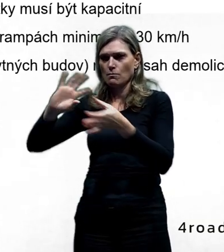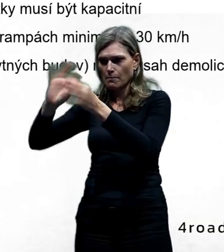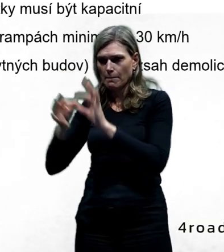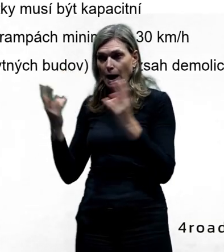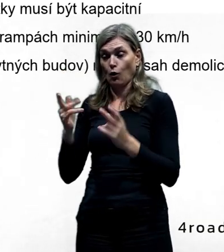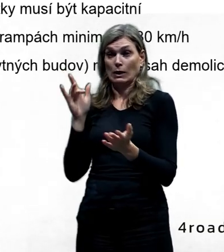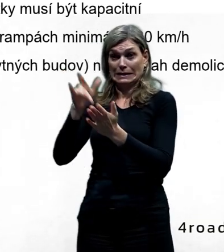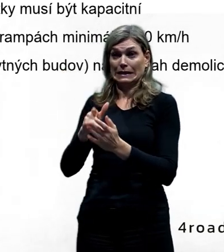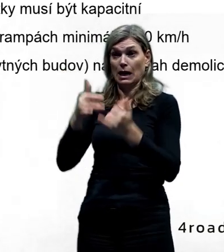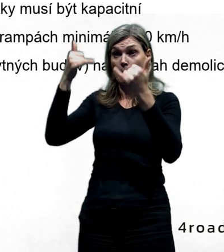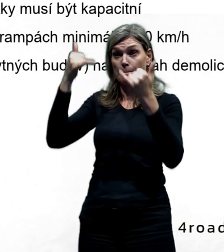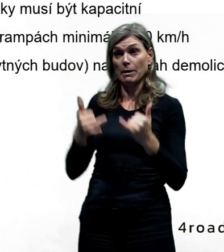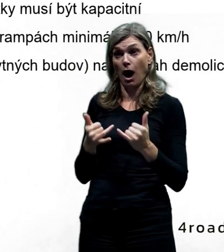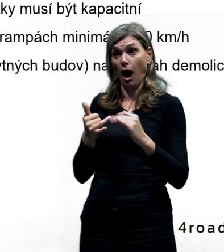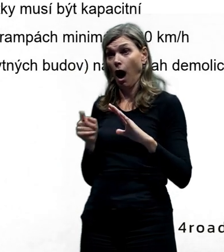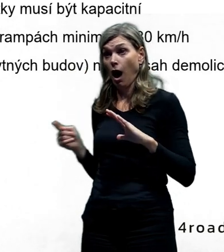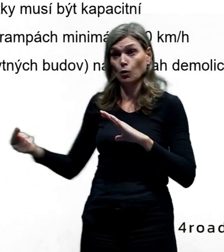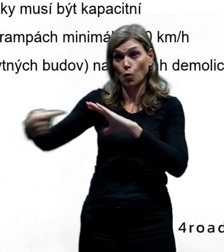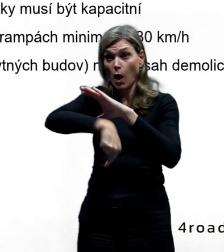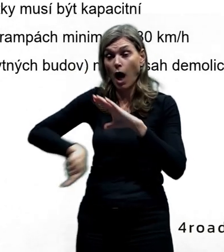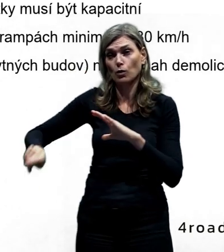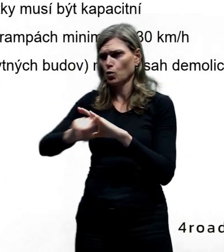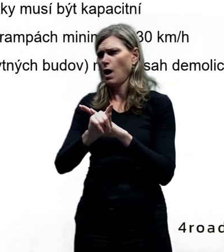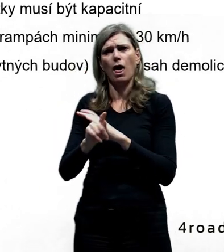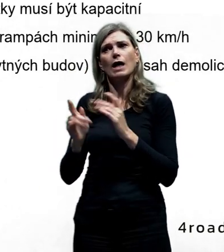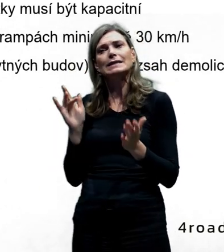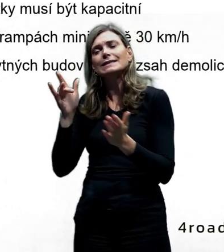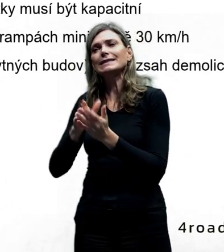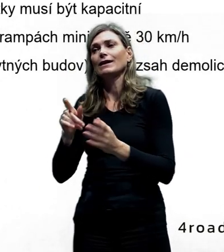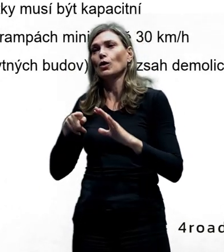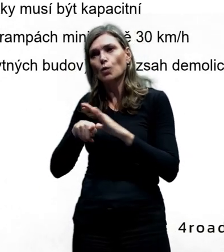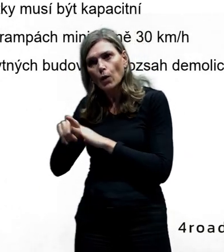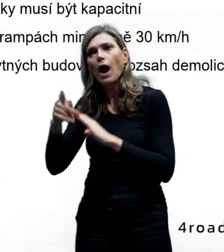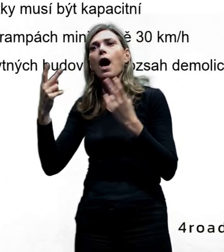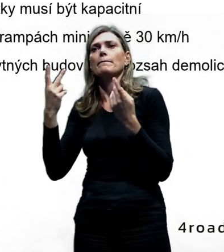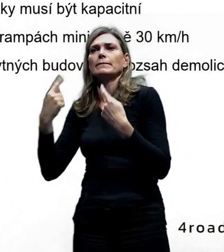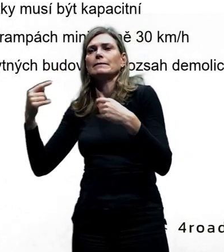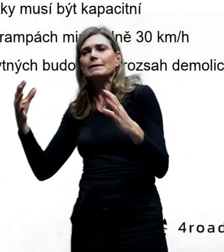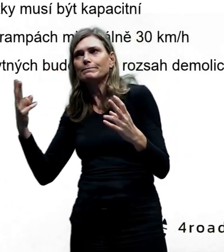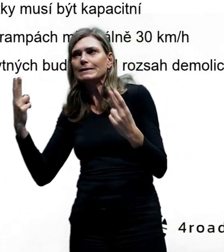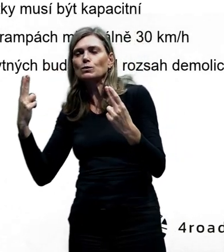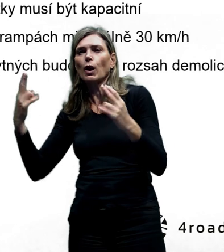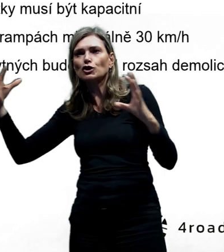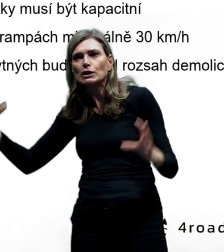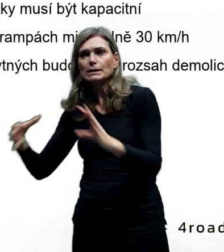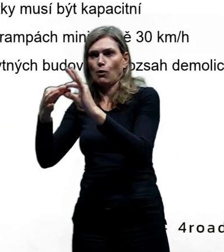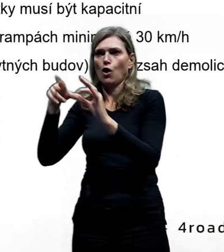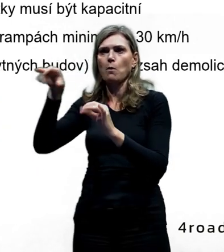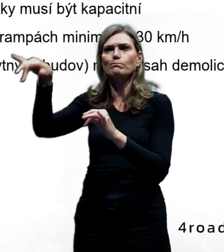komplex pod Prahou, ale pro Prahu. To znamená, aby ty tunely byly nějakým způsobem propojené na povrch.